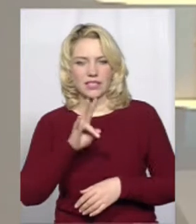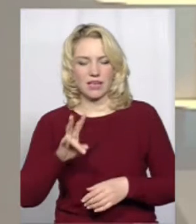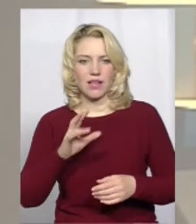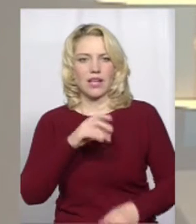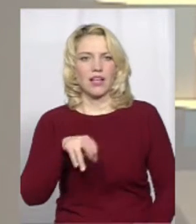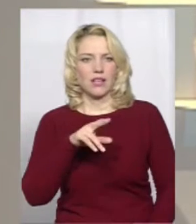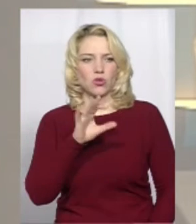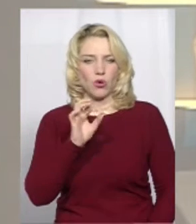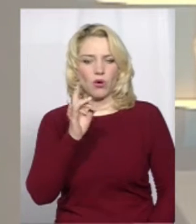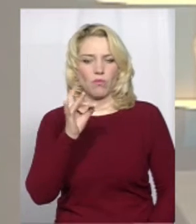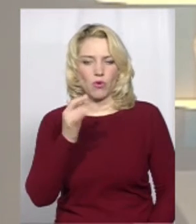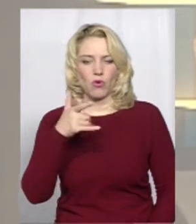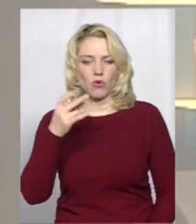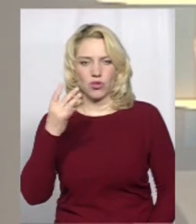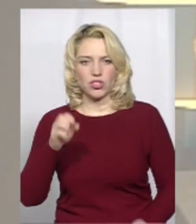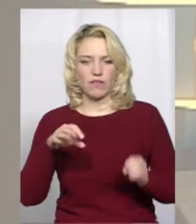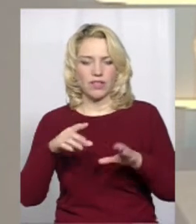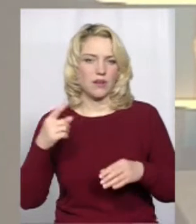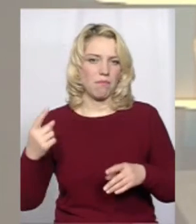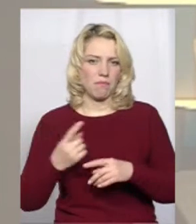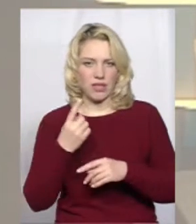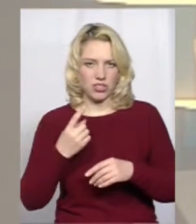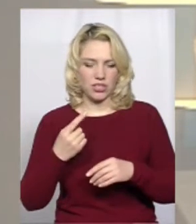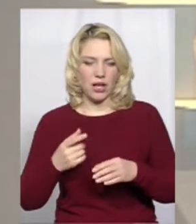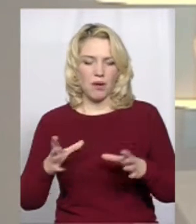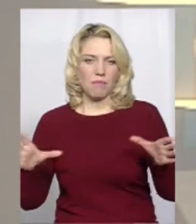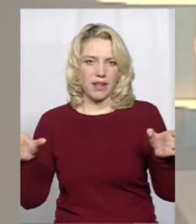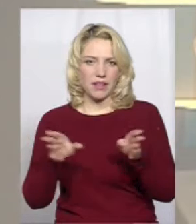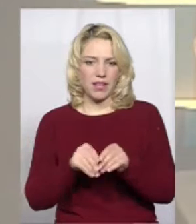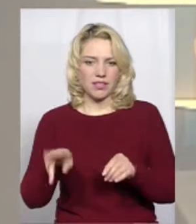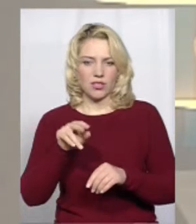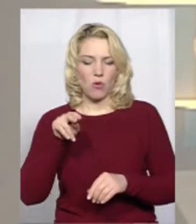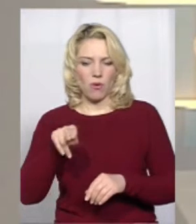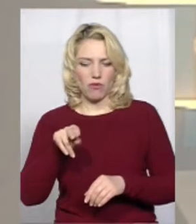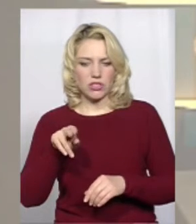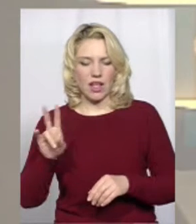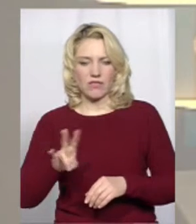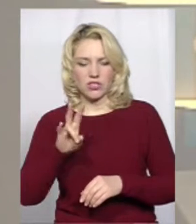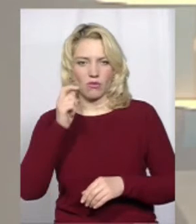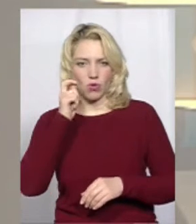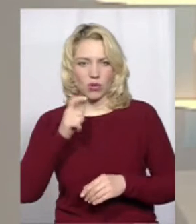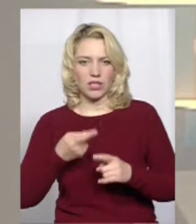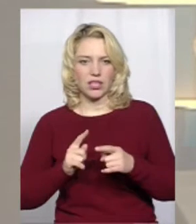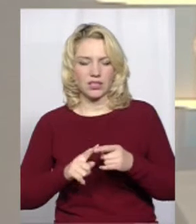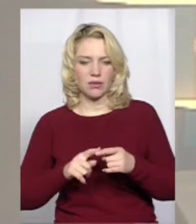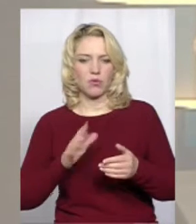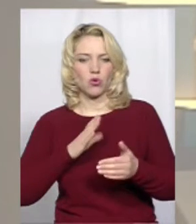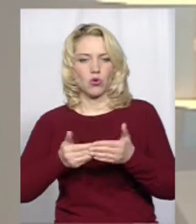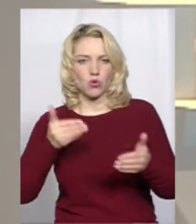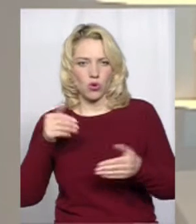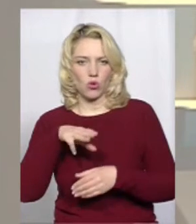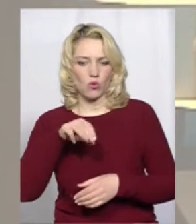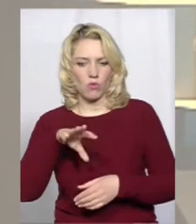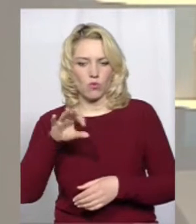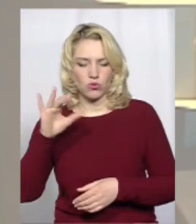Хмельниччині вирішили приєднатися до Православної церкви України. Це було ще наприкінці грудня до вручення Томасу Українській